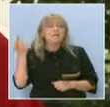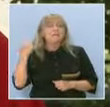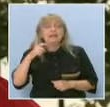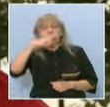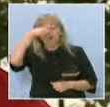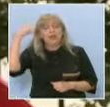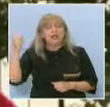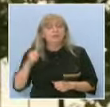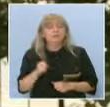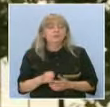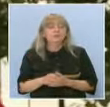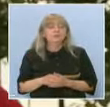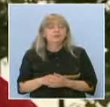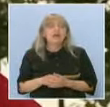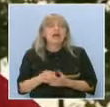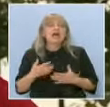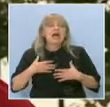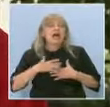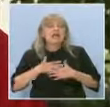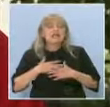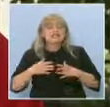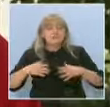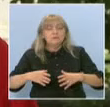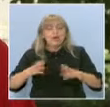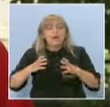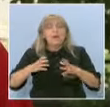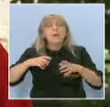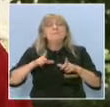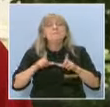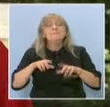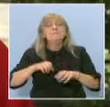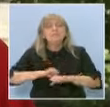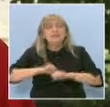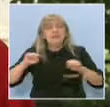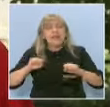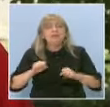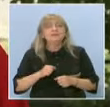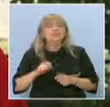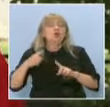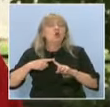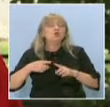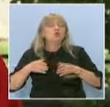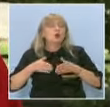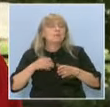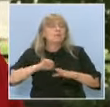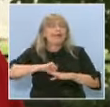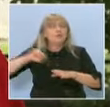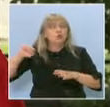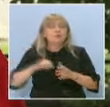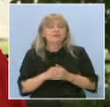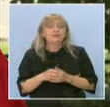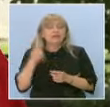-интересно тогава? Ми, мините и тропедотата. За да разбера преди как